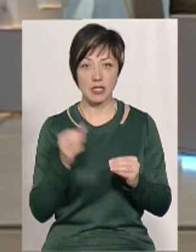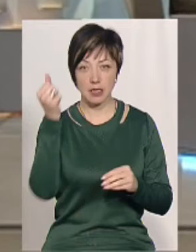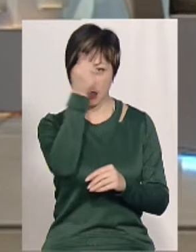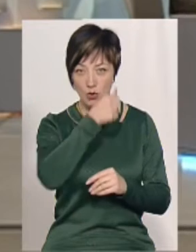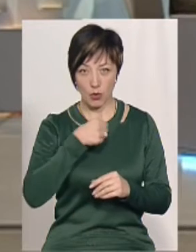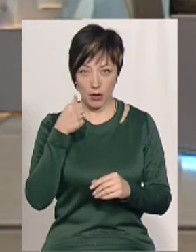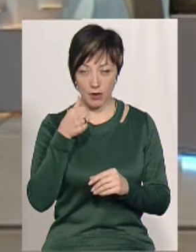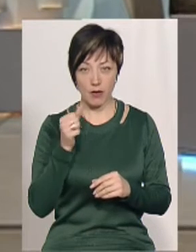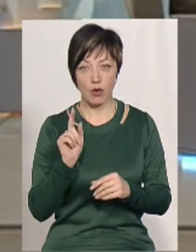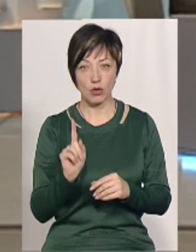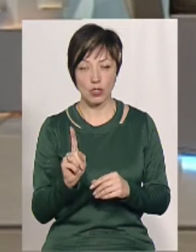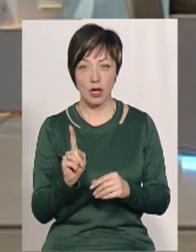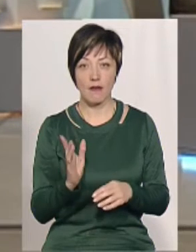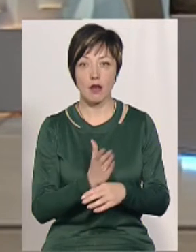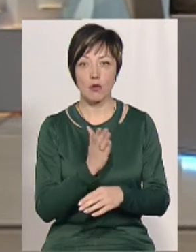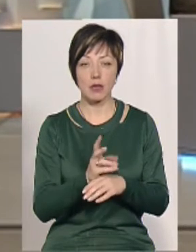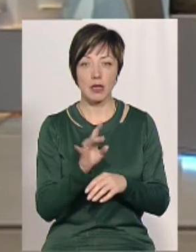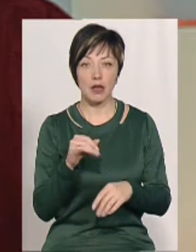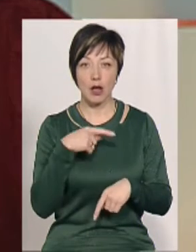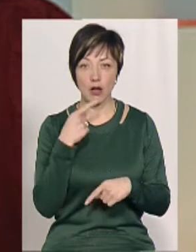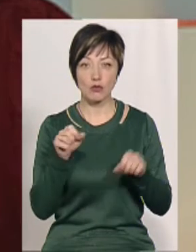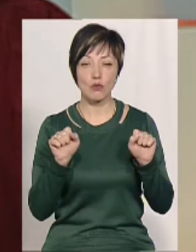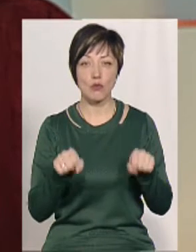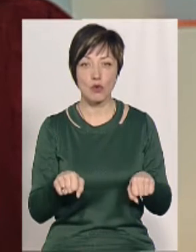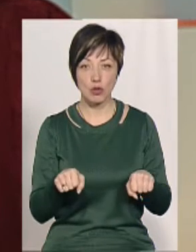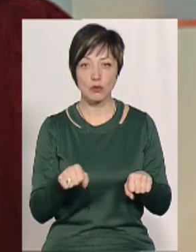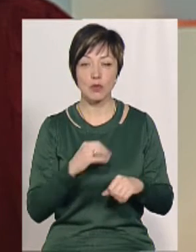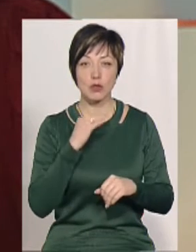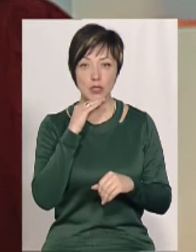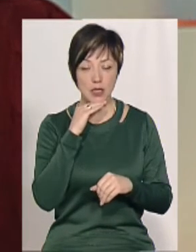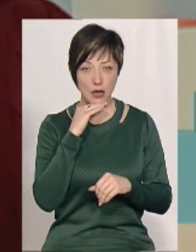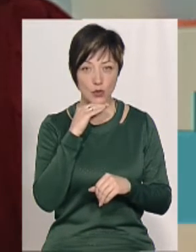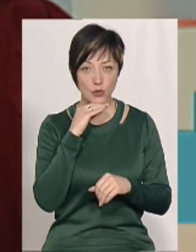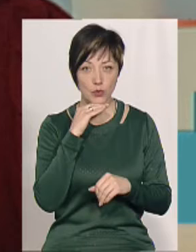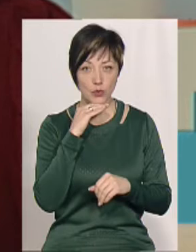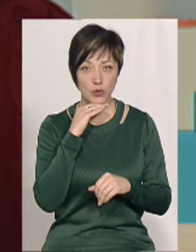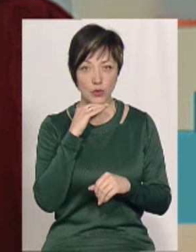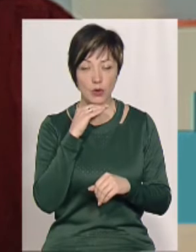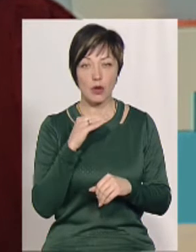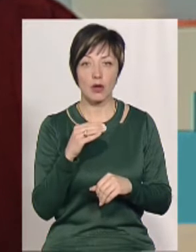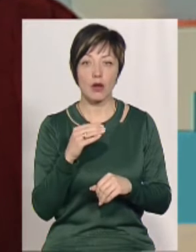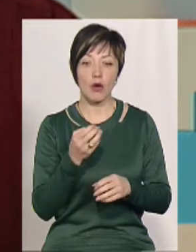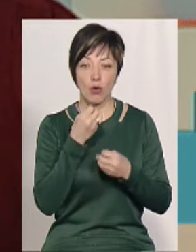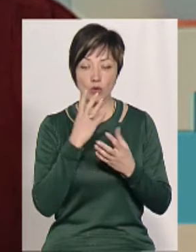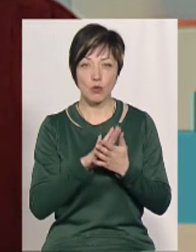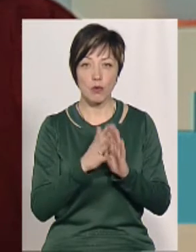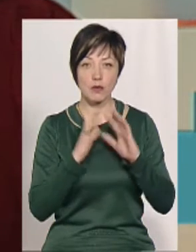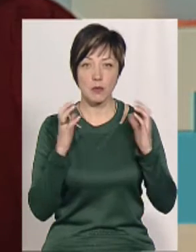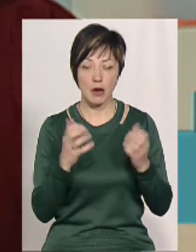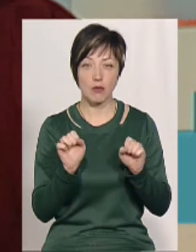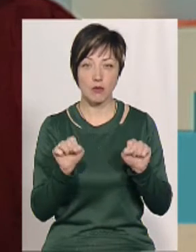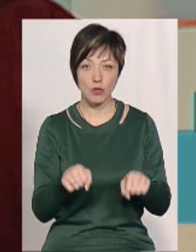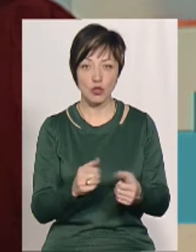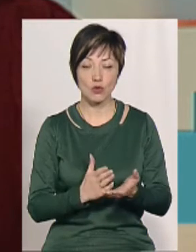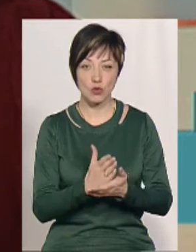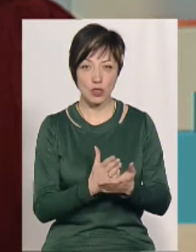років, хоча виробники кажуть, що вона може при достатньому її, ну, достатні гарних умовах зберігання, все